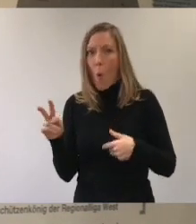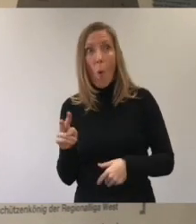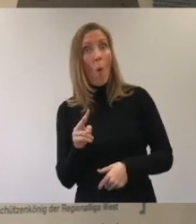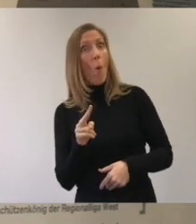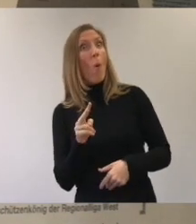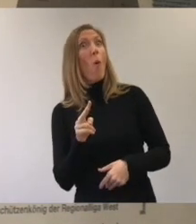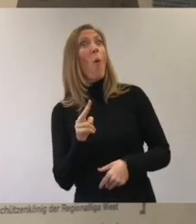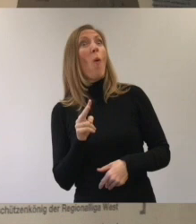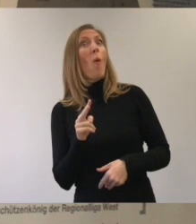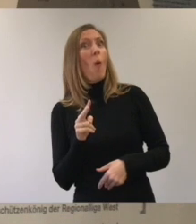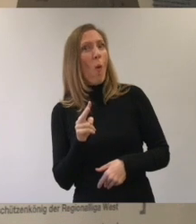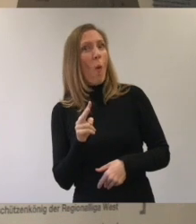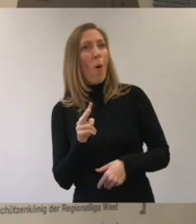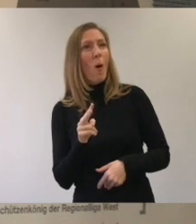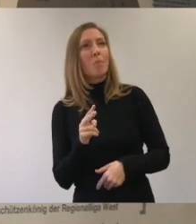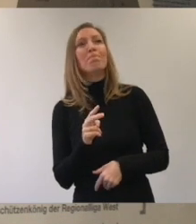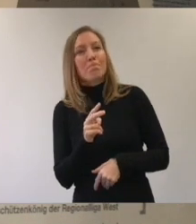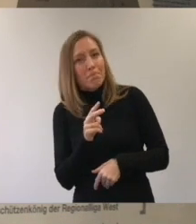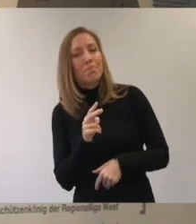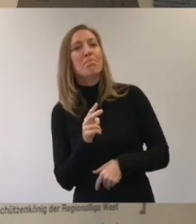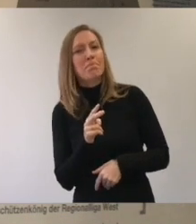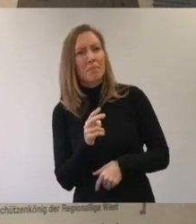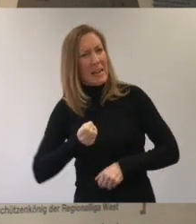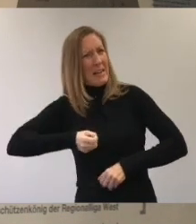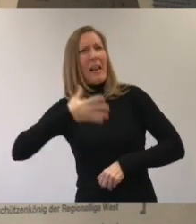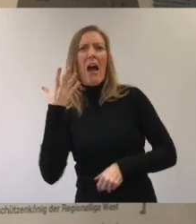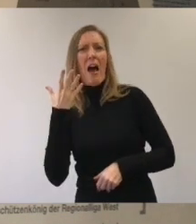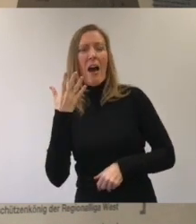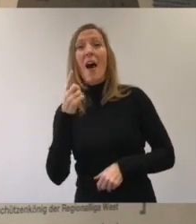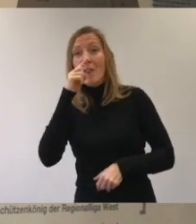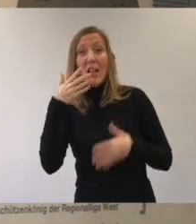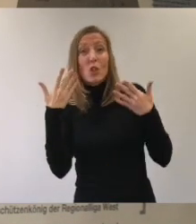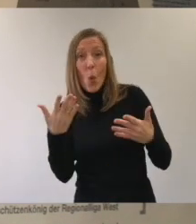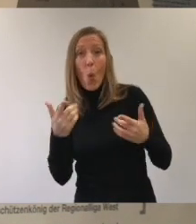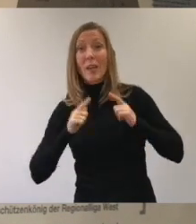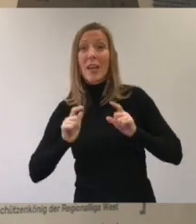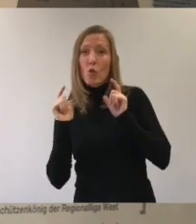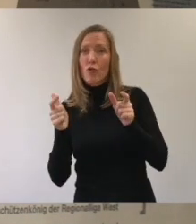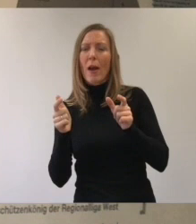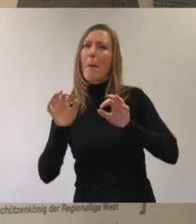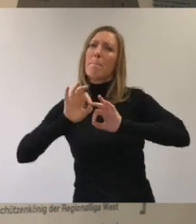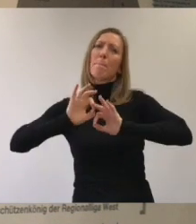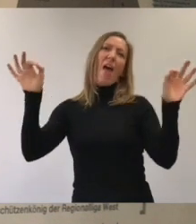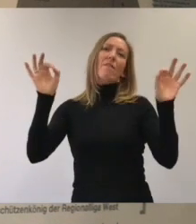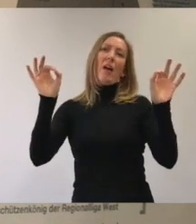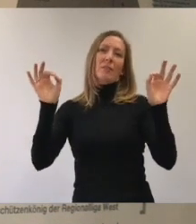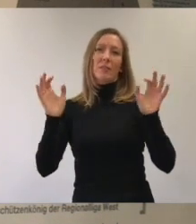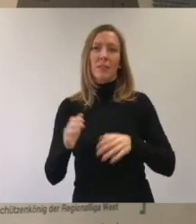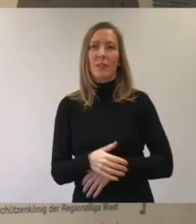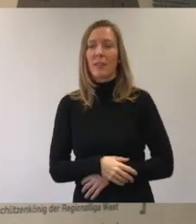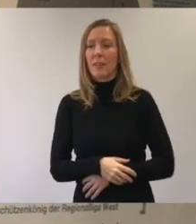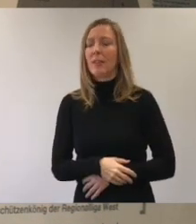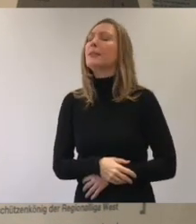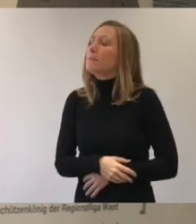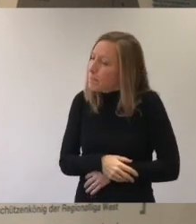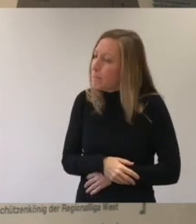Ingo guckt Dirk mit großen Augen an. Dann lächelt er und sagt, na klar, das ist das perfekte Geschenk. Dirk